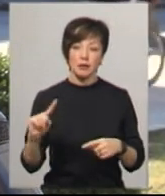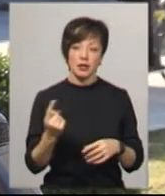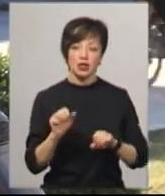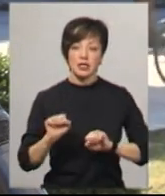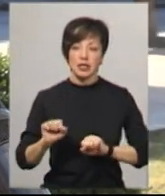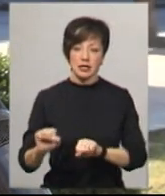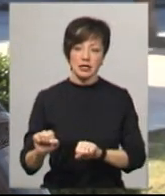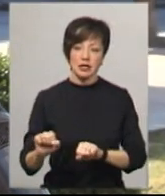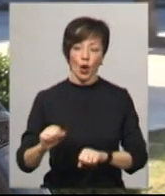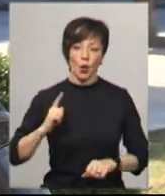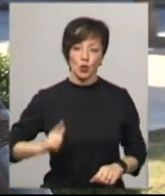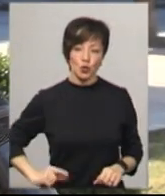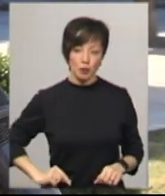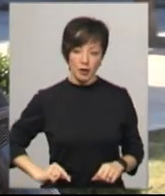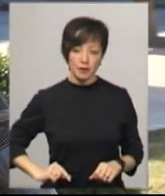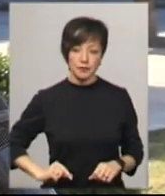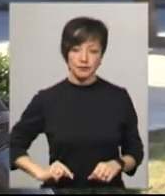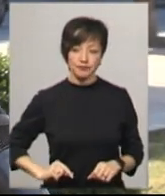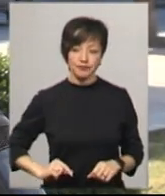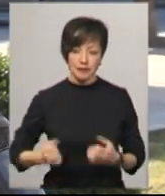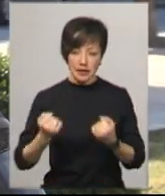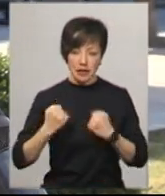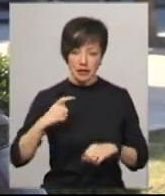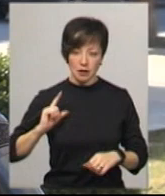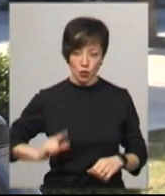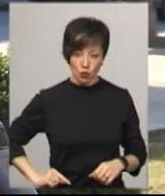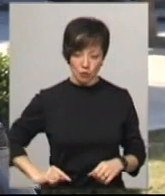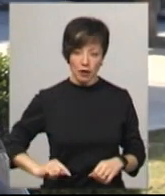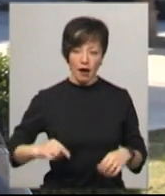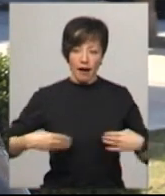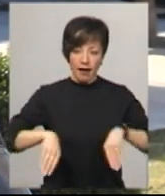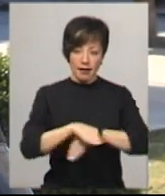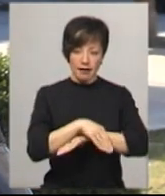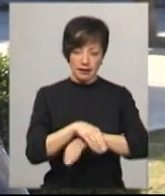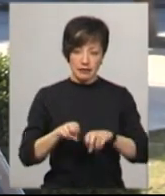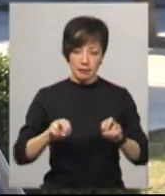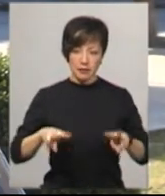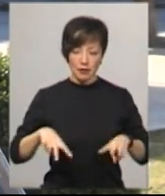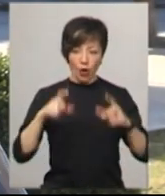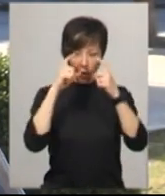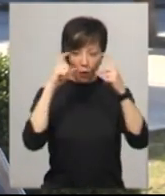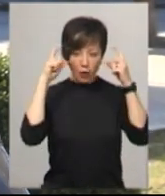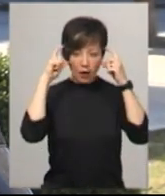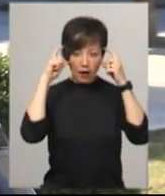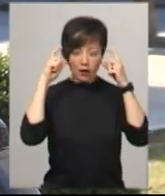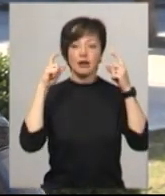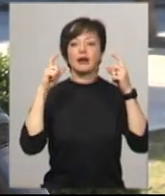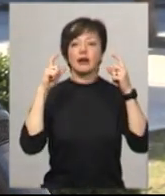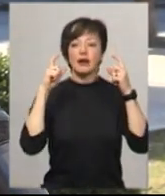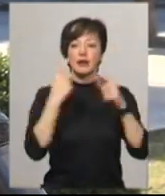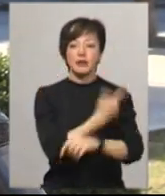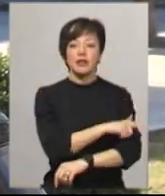захисні костюми, захисні халати, окуляри медичні,